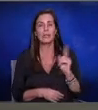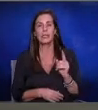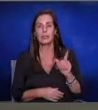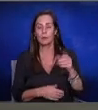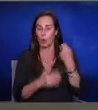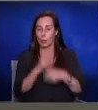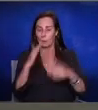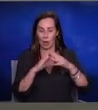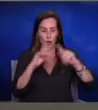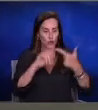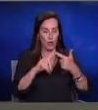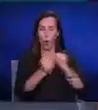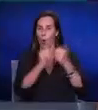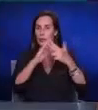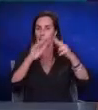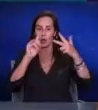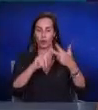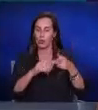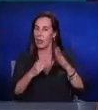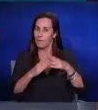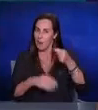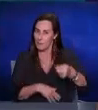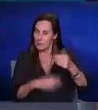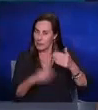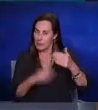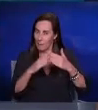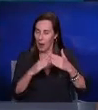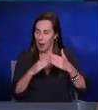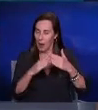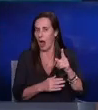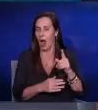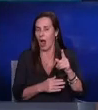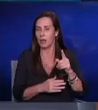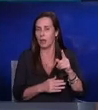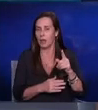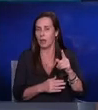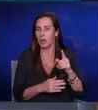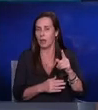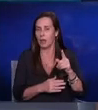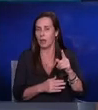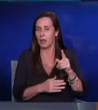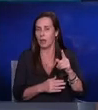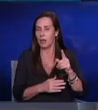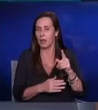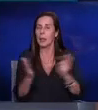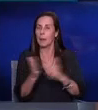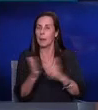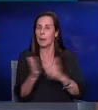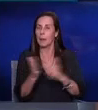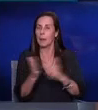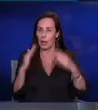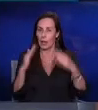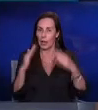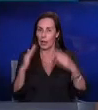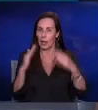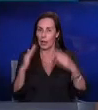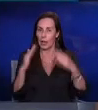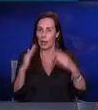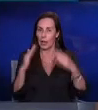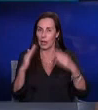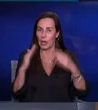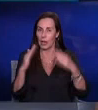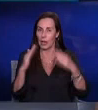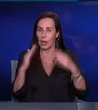דירה שלישית ומזכיר אותה אז הוא מגדיל מצד אחד את הביקוש לרכישה דירות כי הוא קונה עוד דירה מצד שני